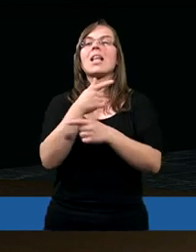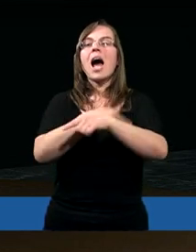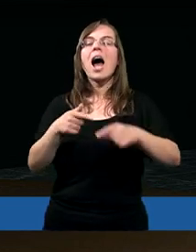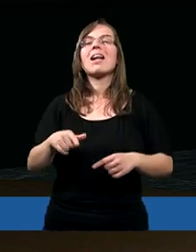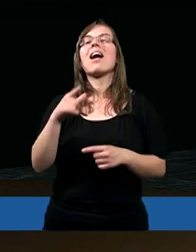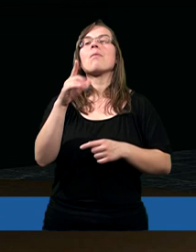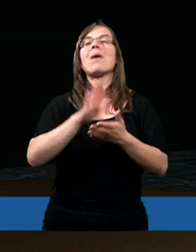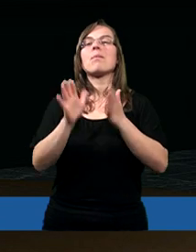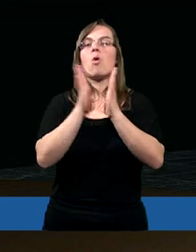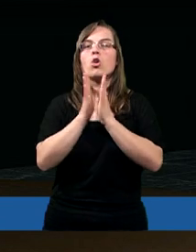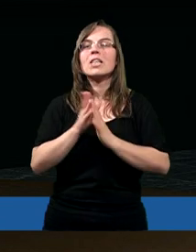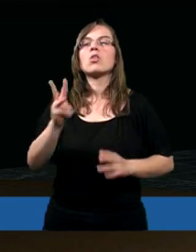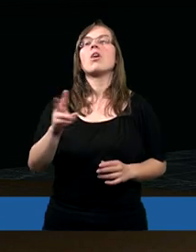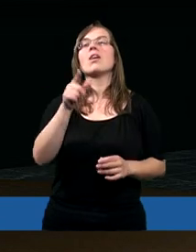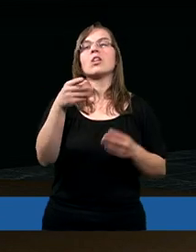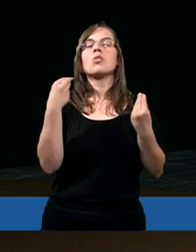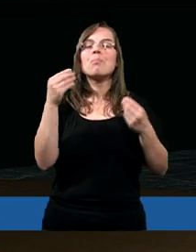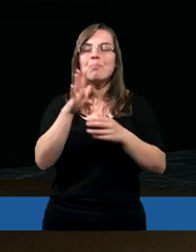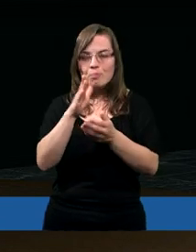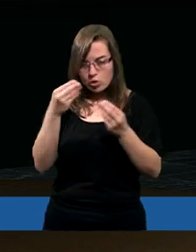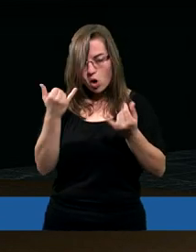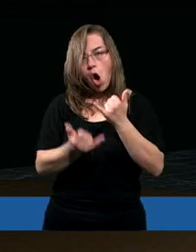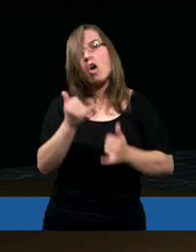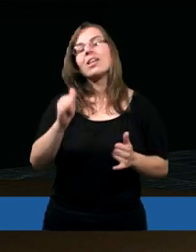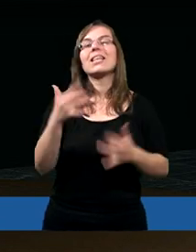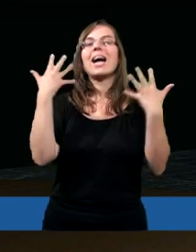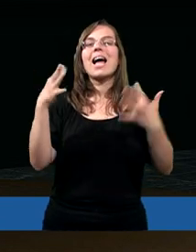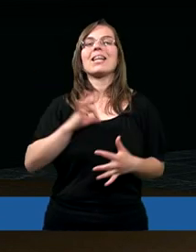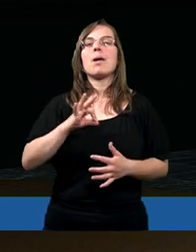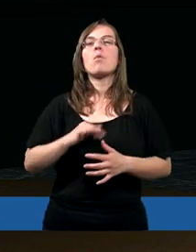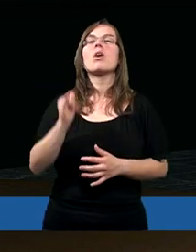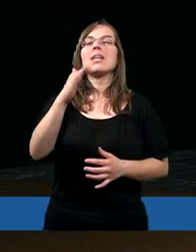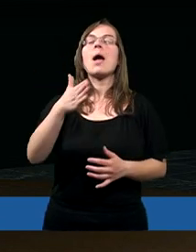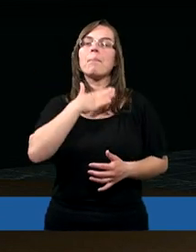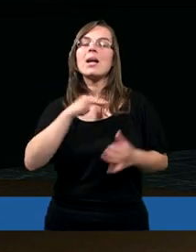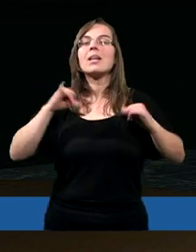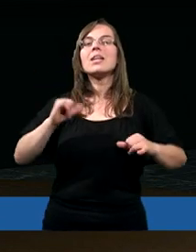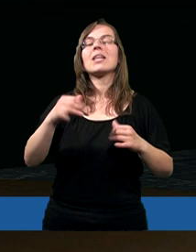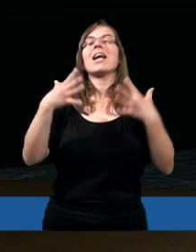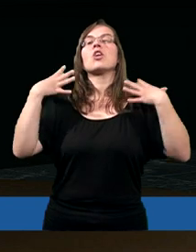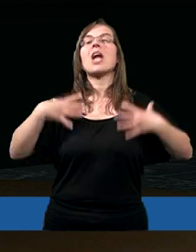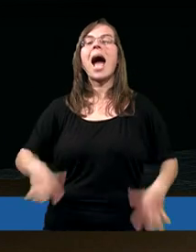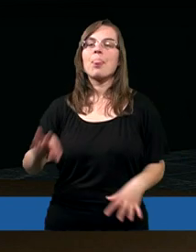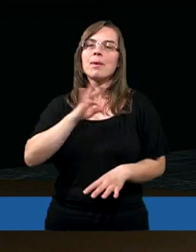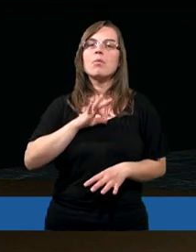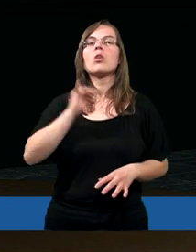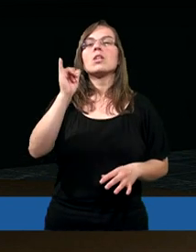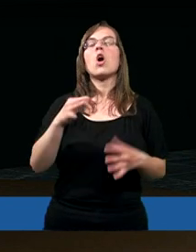mnie gromada złośników. Przebodli ręce i nogi moje. Między siebie dzielą szaty